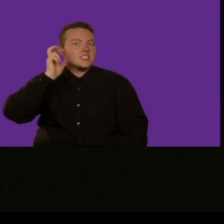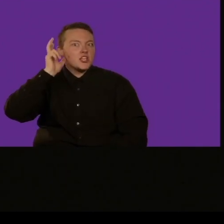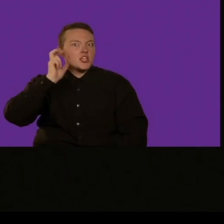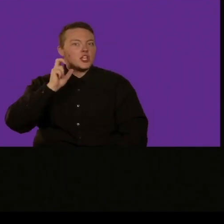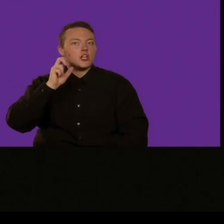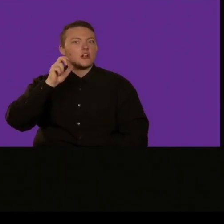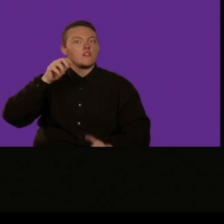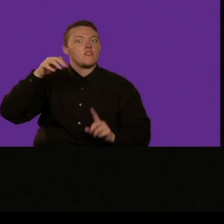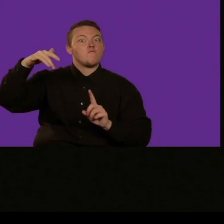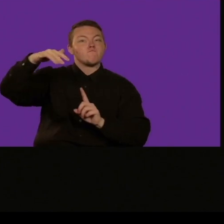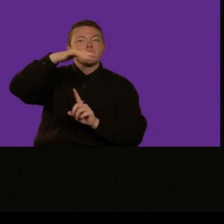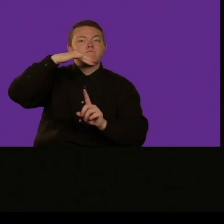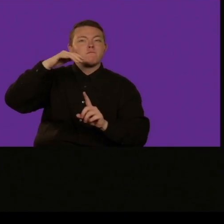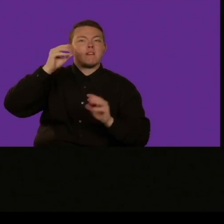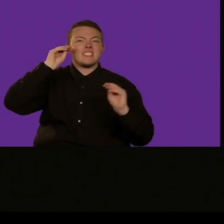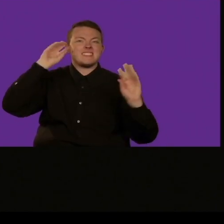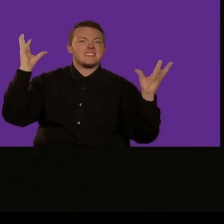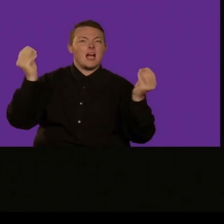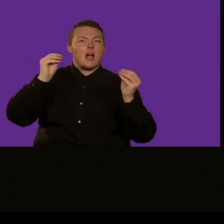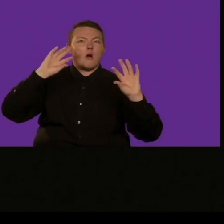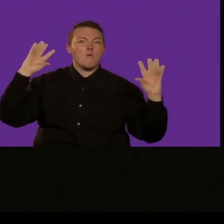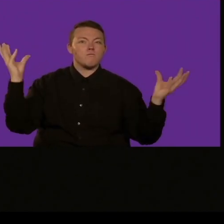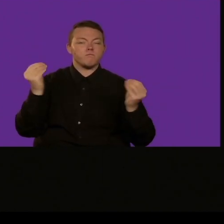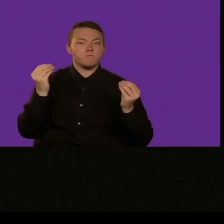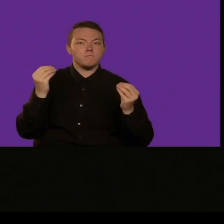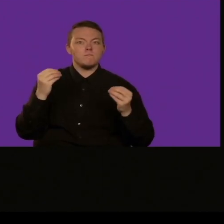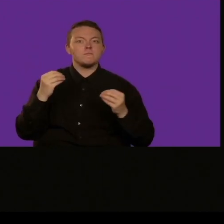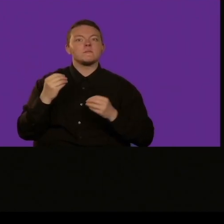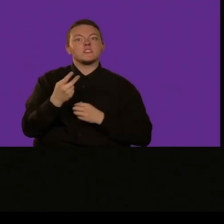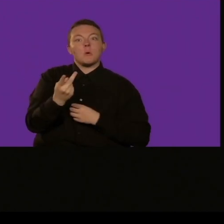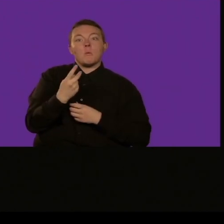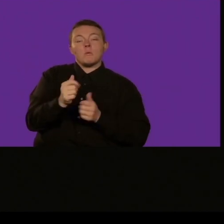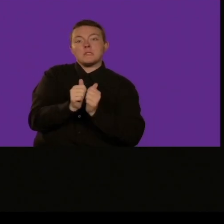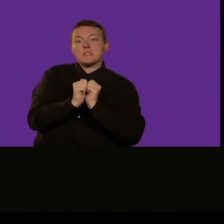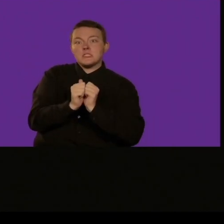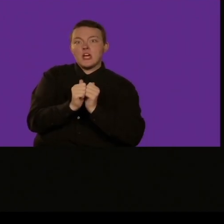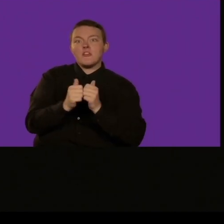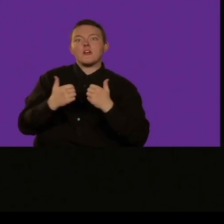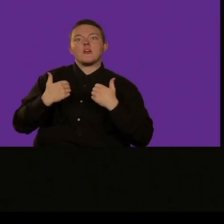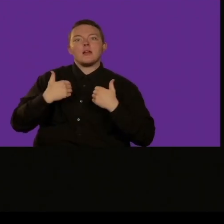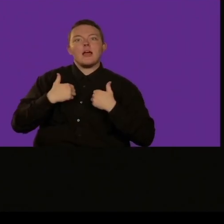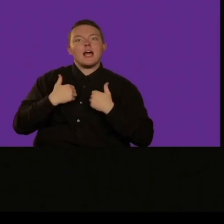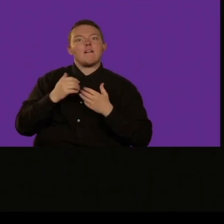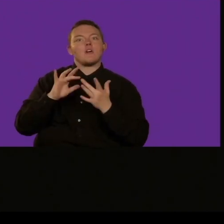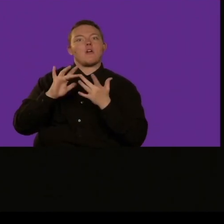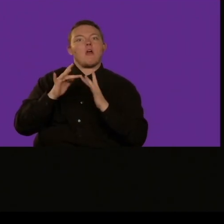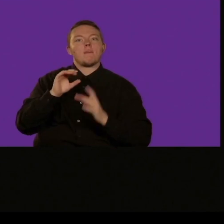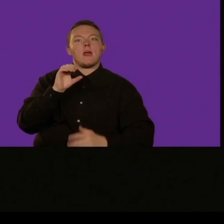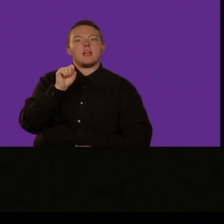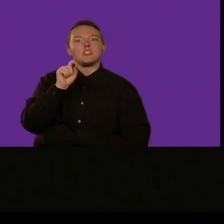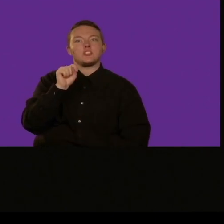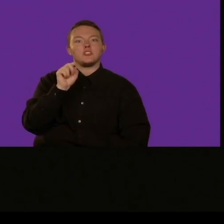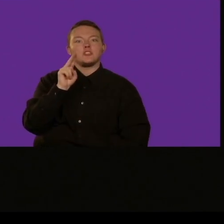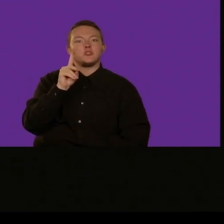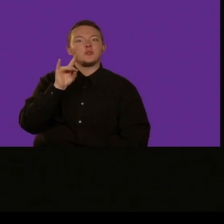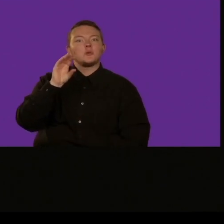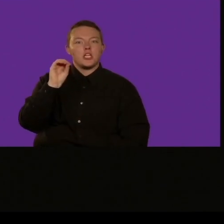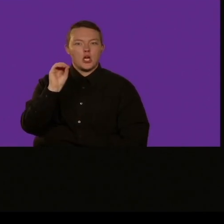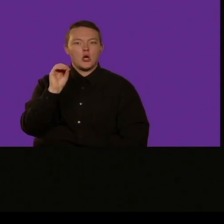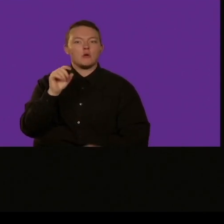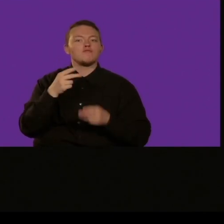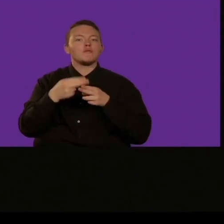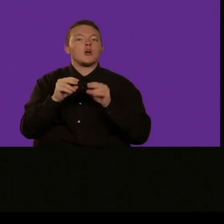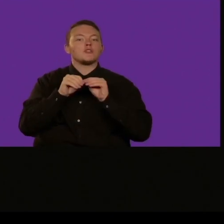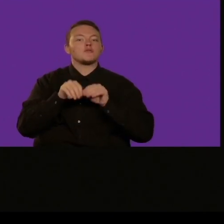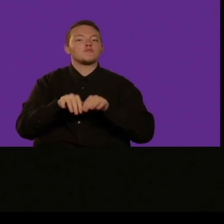espandere l'amabilità e dopo dopo dei giorni di questo slancio che